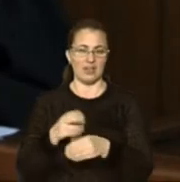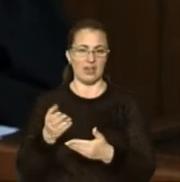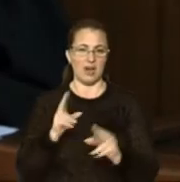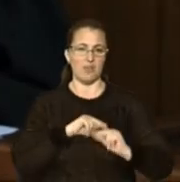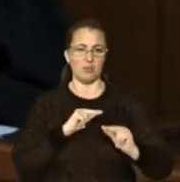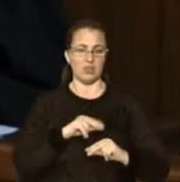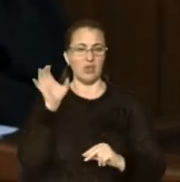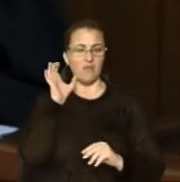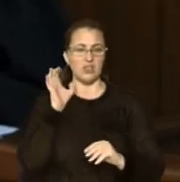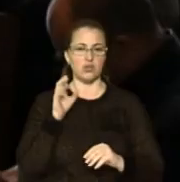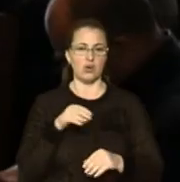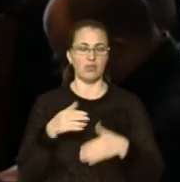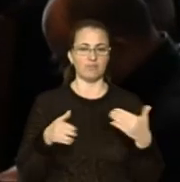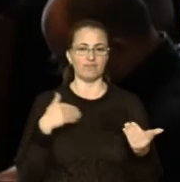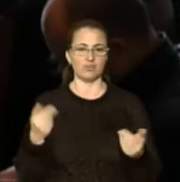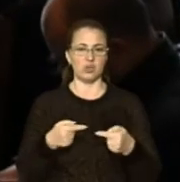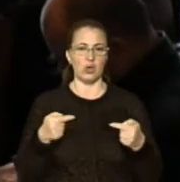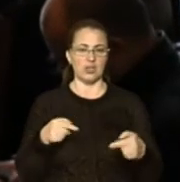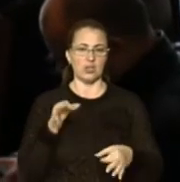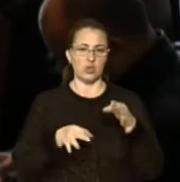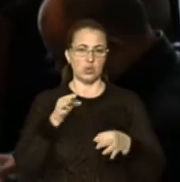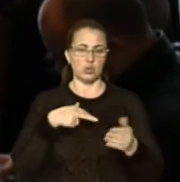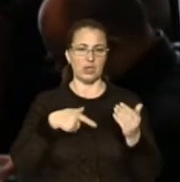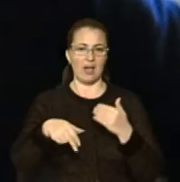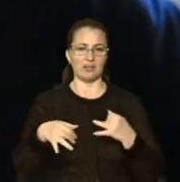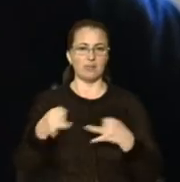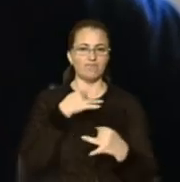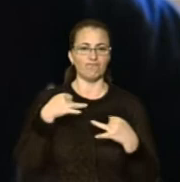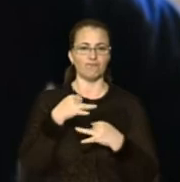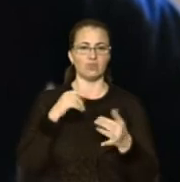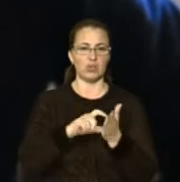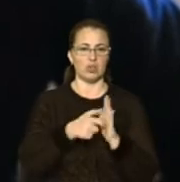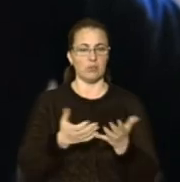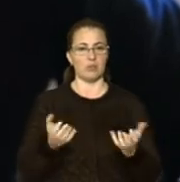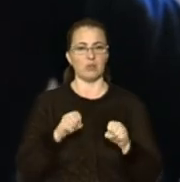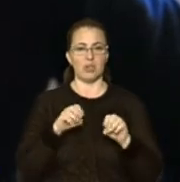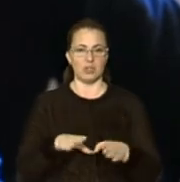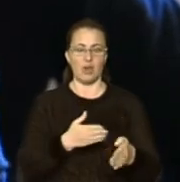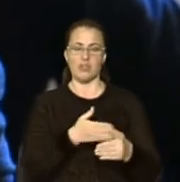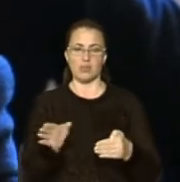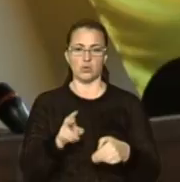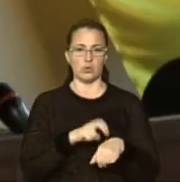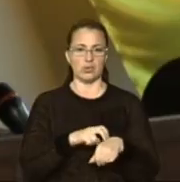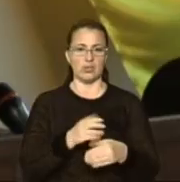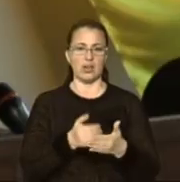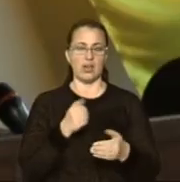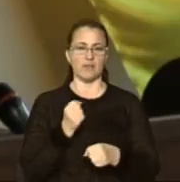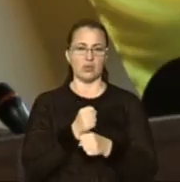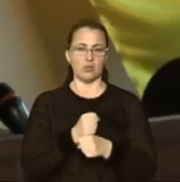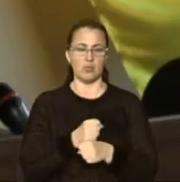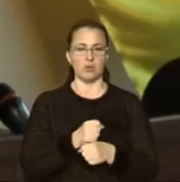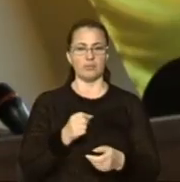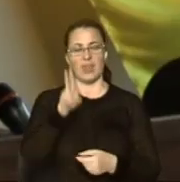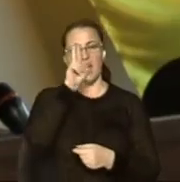Вислухавши всі сторони, суддя йде до нарадчої кімнати, після чого приймає рішення – відсторонити лікаря від роботи. З троком на два